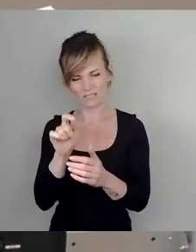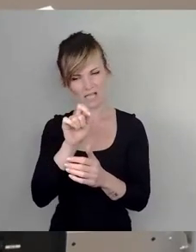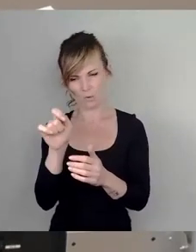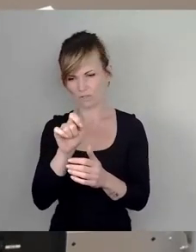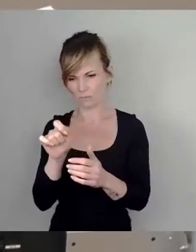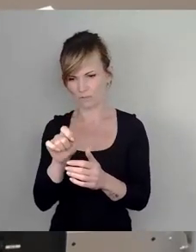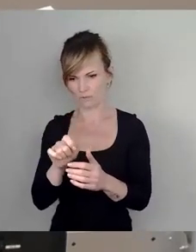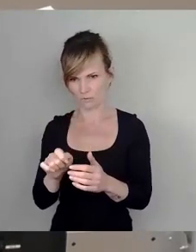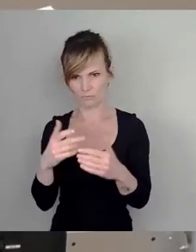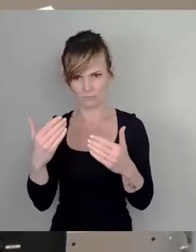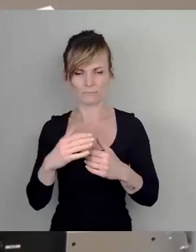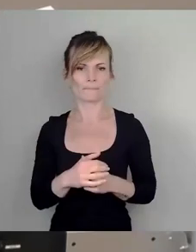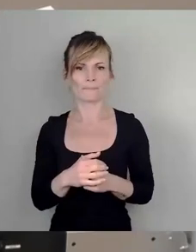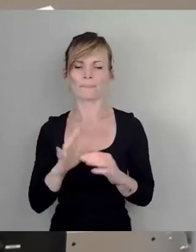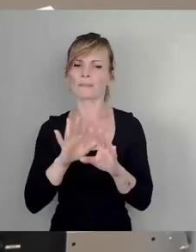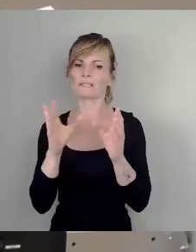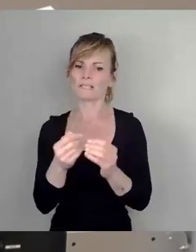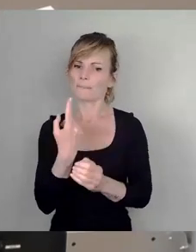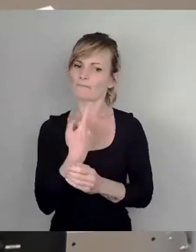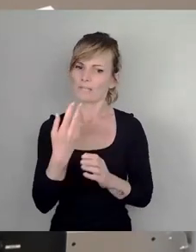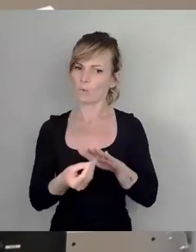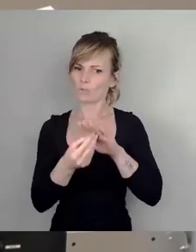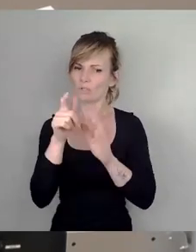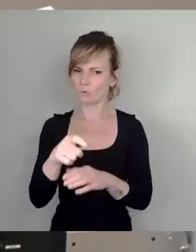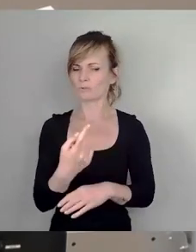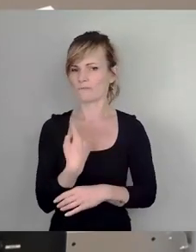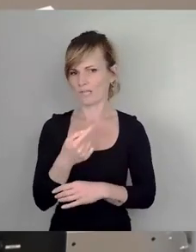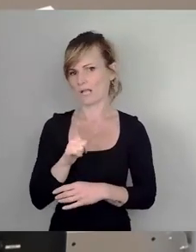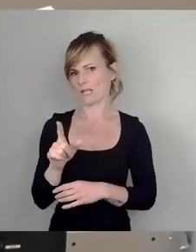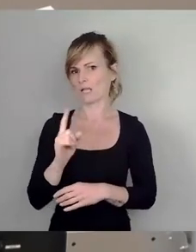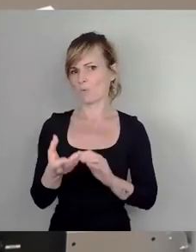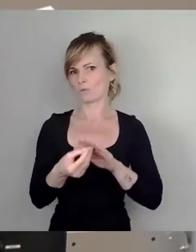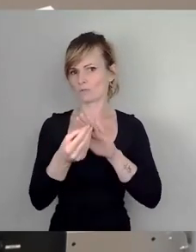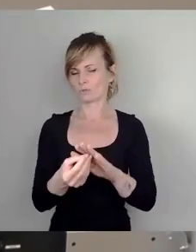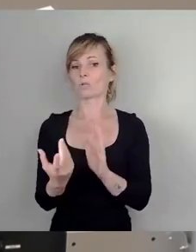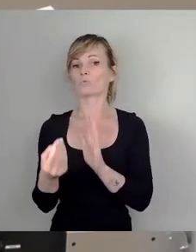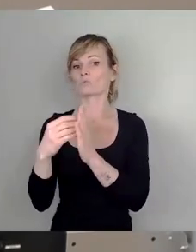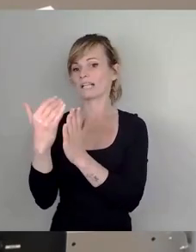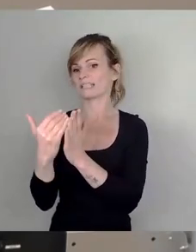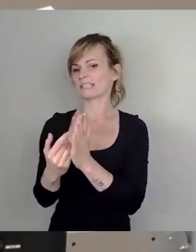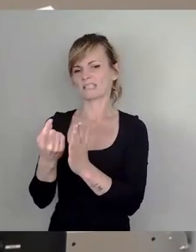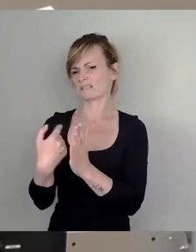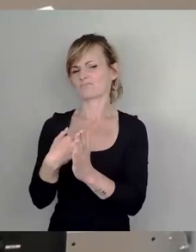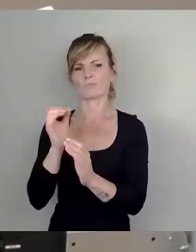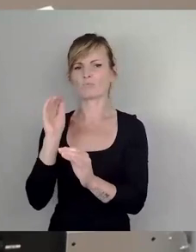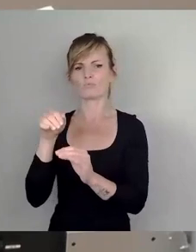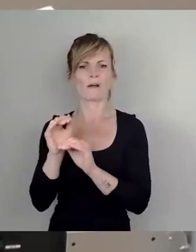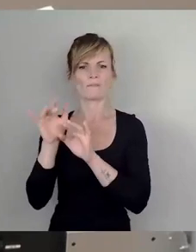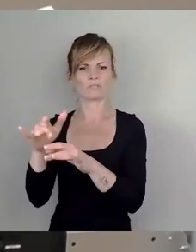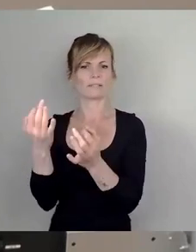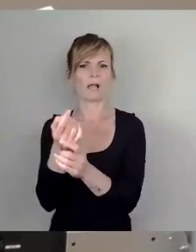unterstützt. Das werden wir als Linke auch tun. Und diese zusätzliche Liste werden wir weglassen. Sie ist doch überflüssig, weil die